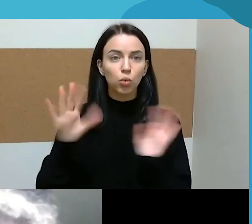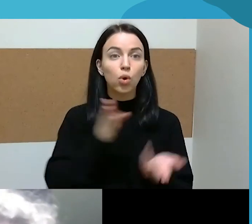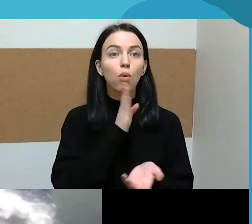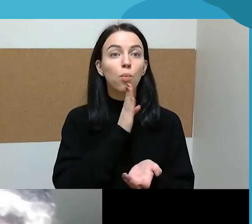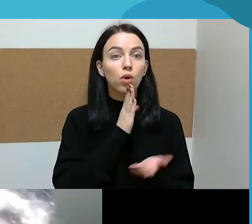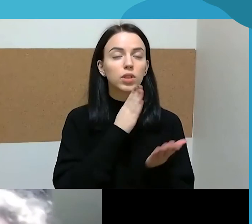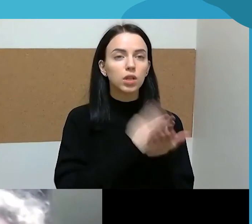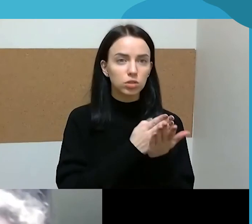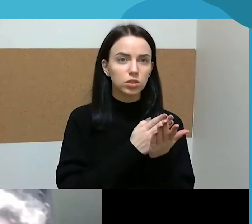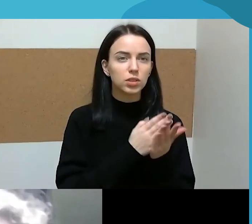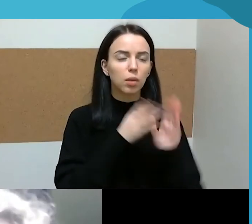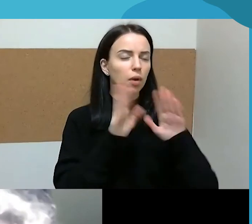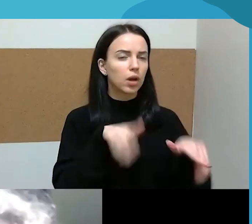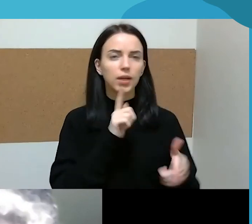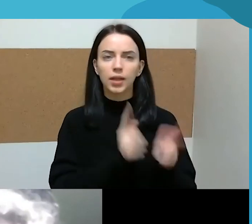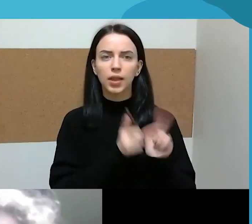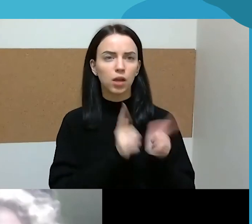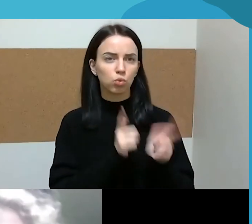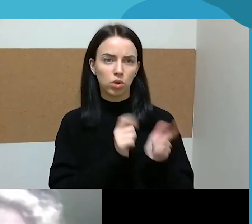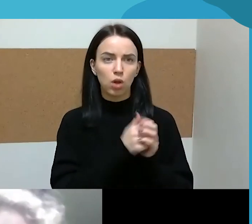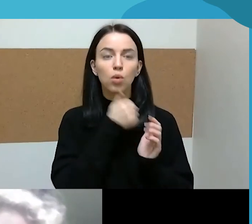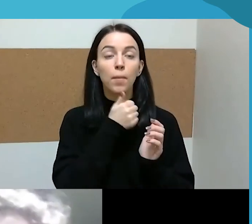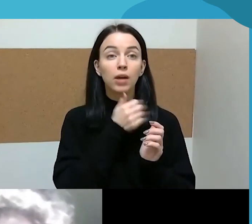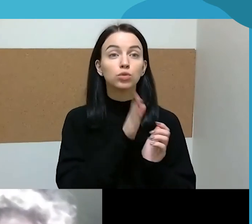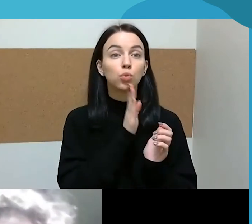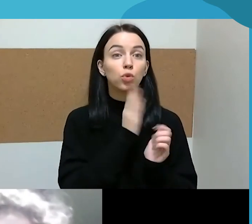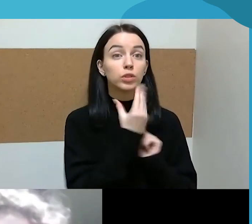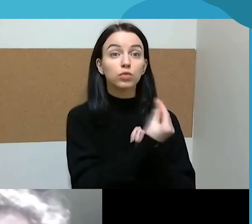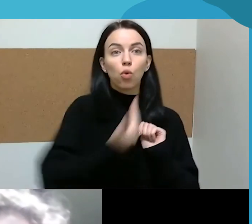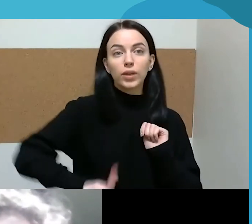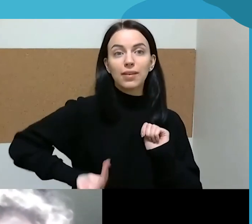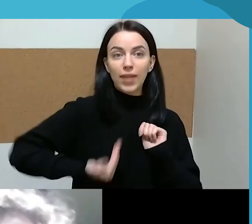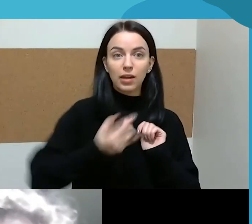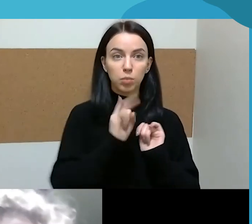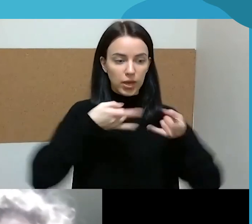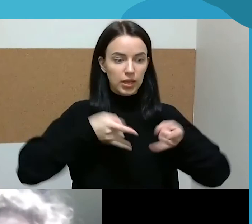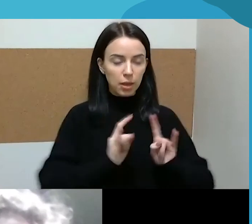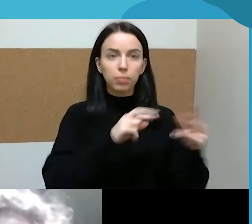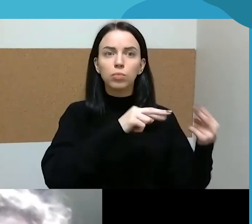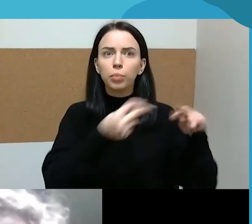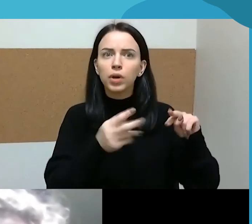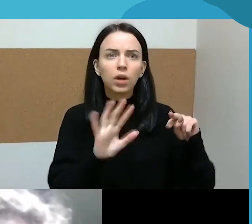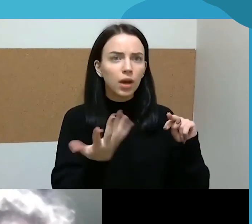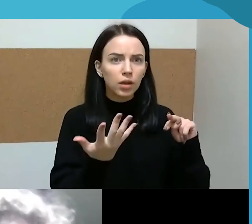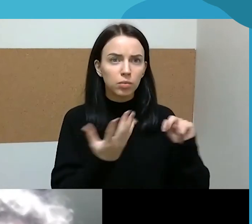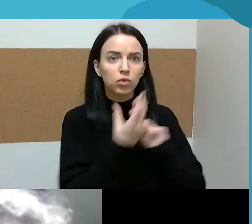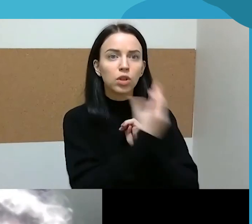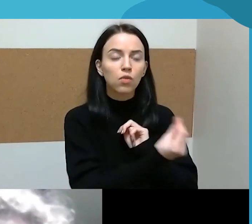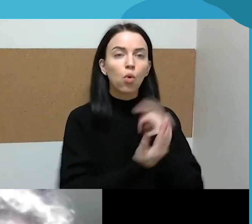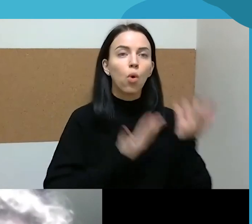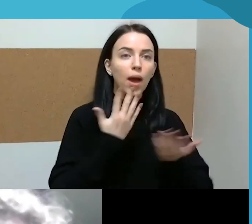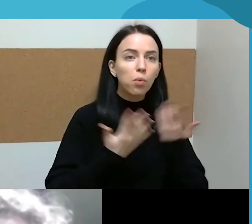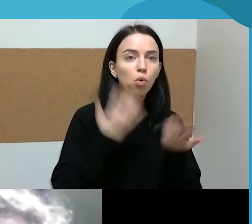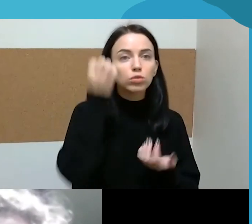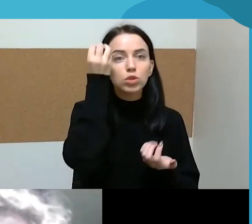irgi nekalbam, kiek, pavyzdžiui, vaiko gimimas pakeičia moteris gyvenimą, jos suvokimą, jos reakcijas ir taip